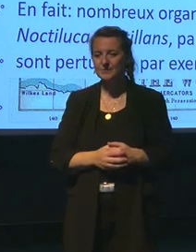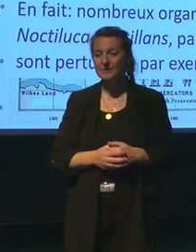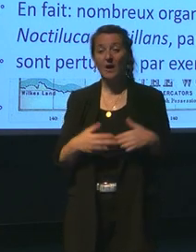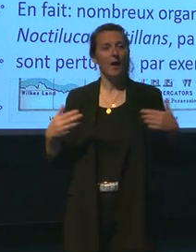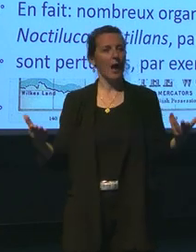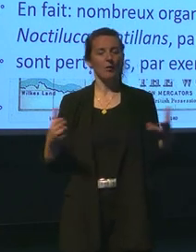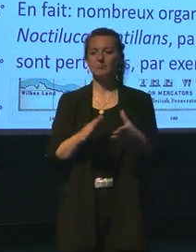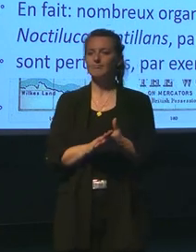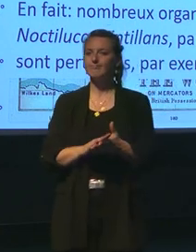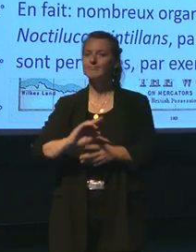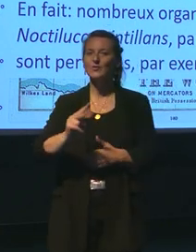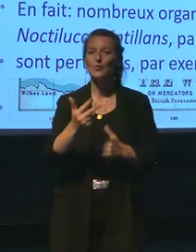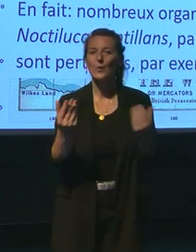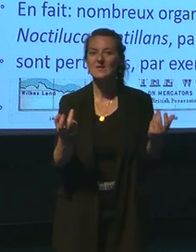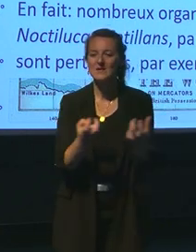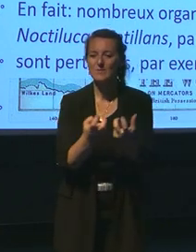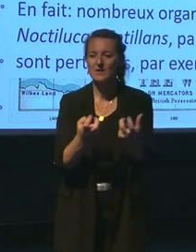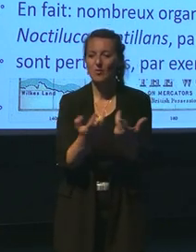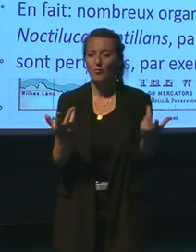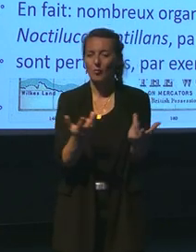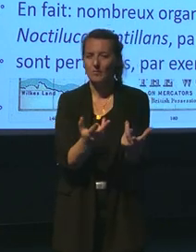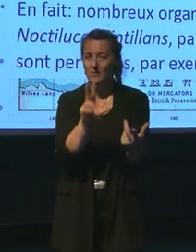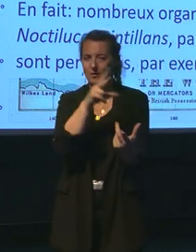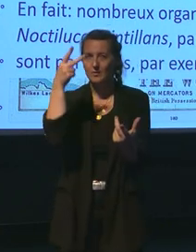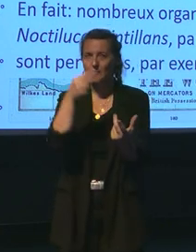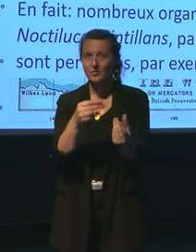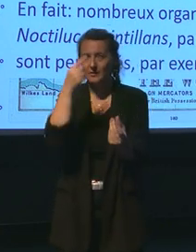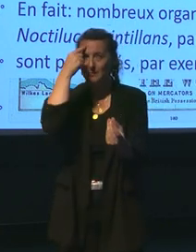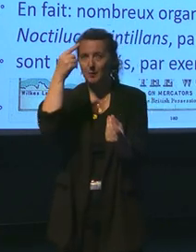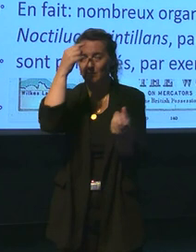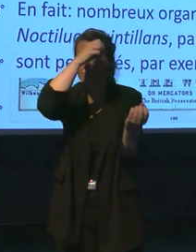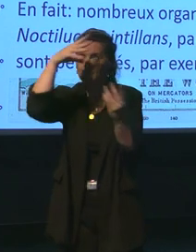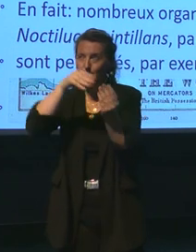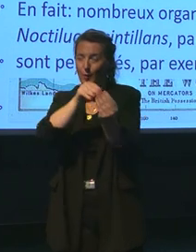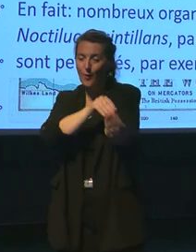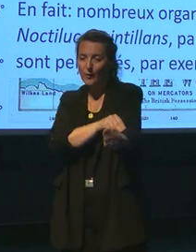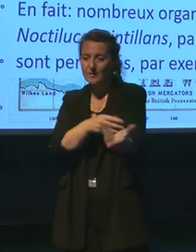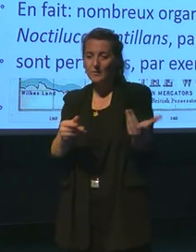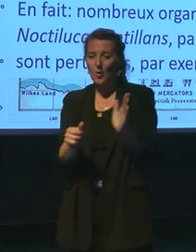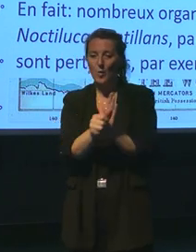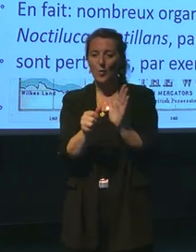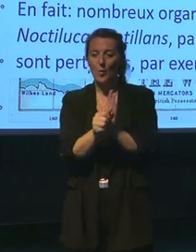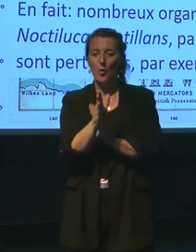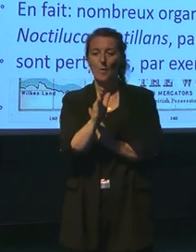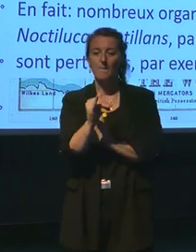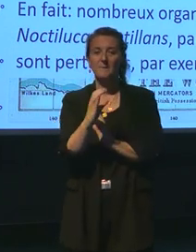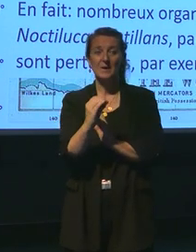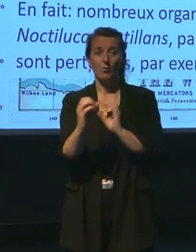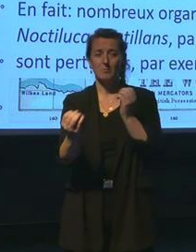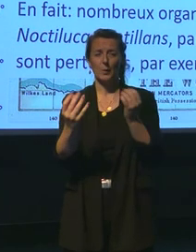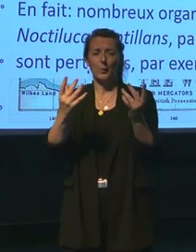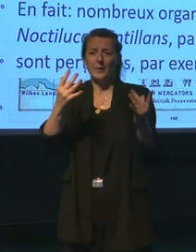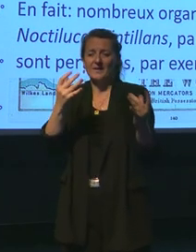Alors, troisième exemple des anticipations de Jules Verne, c'est le rôle de la biologie de en milieu marin. Alors, je le cite